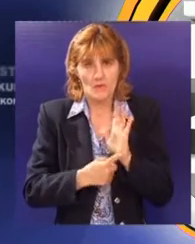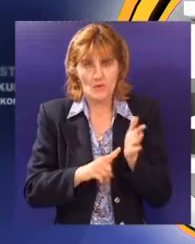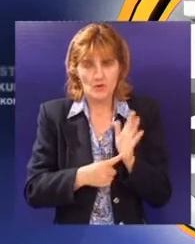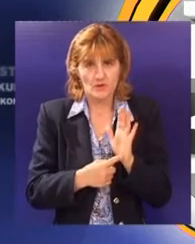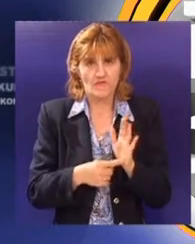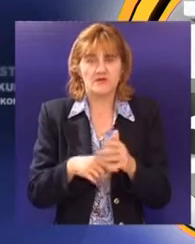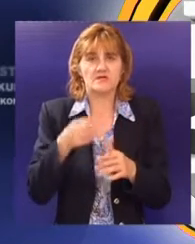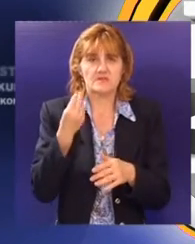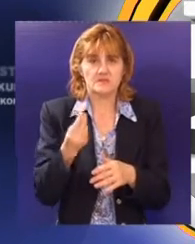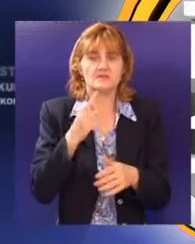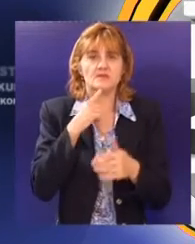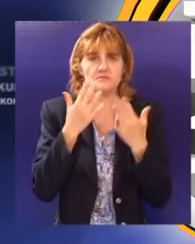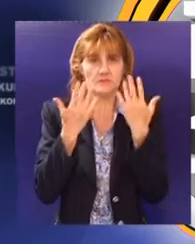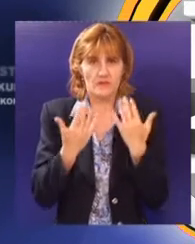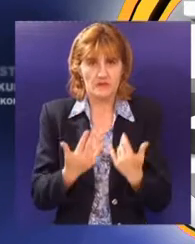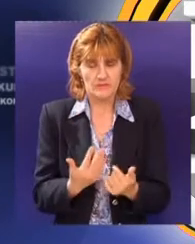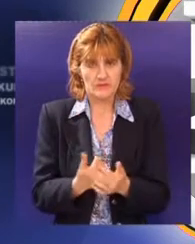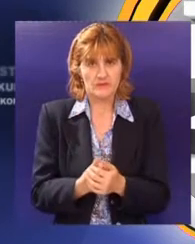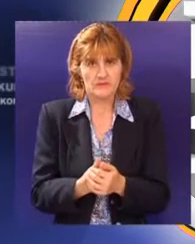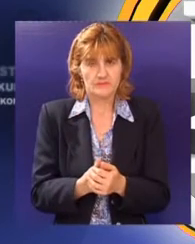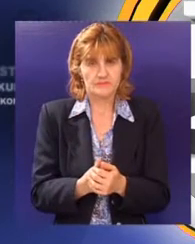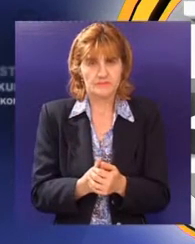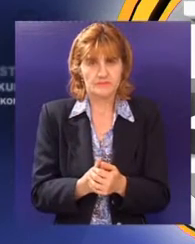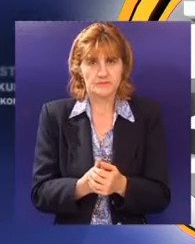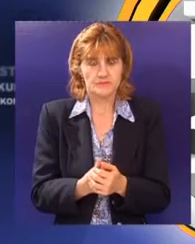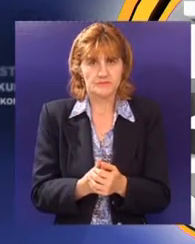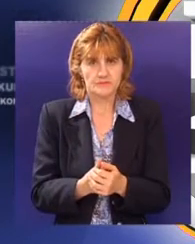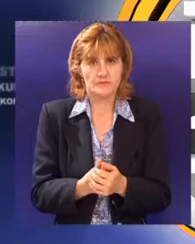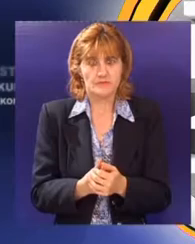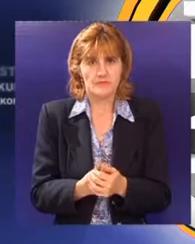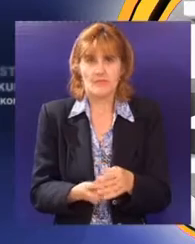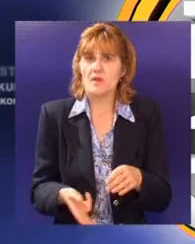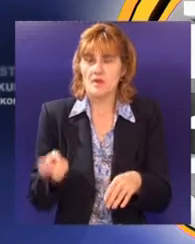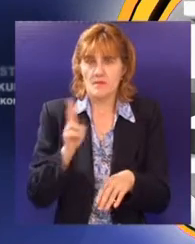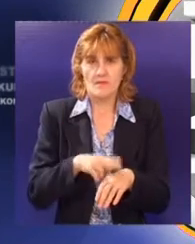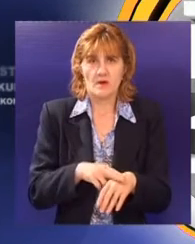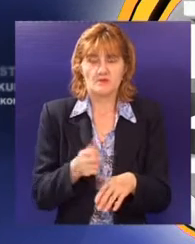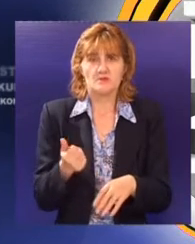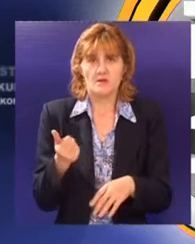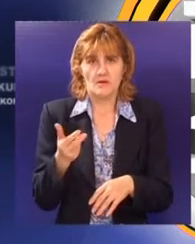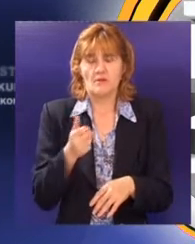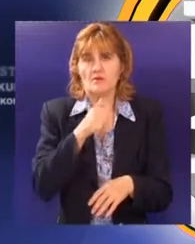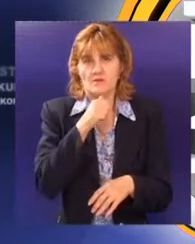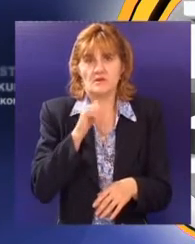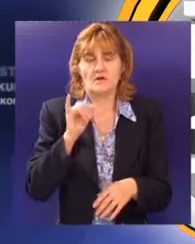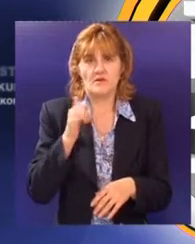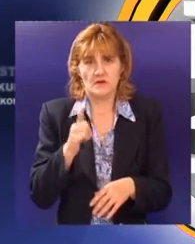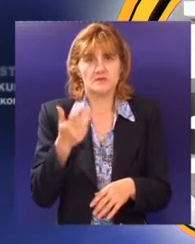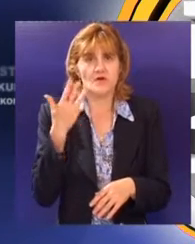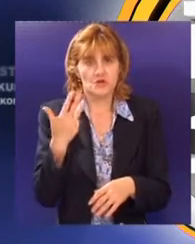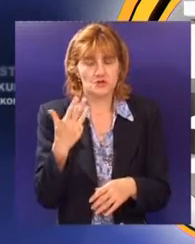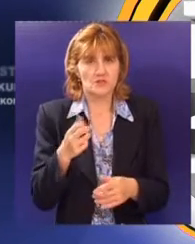iz jednog predmeta i iz drugog predmeta, a maksimalan broj je naravno onda 40,